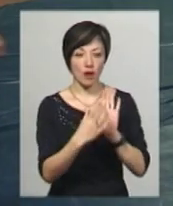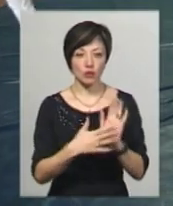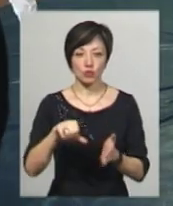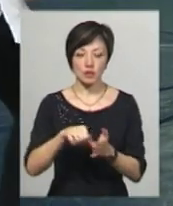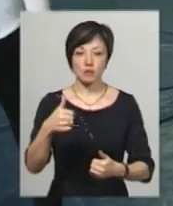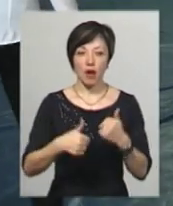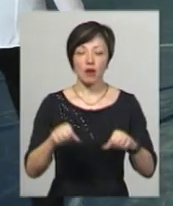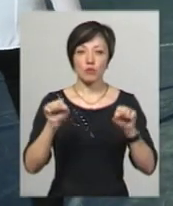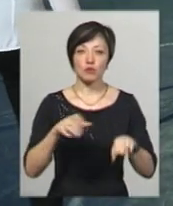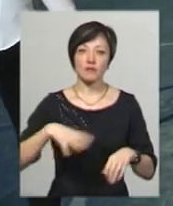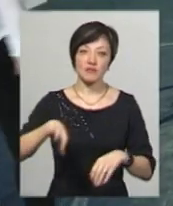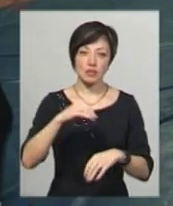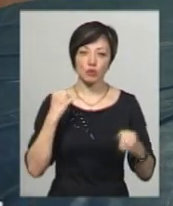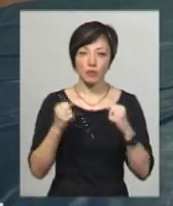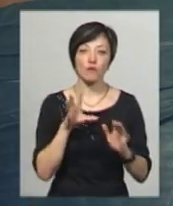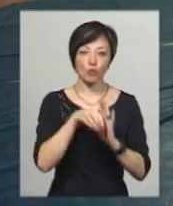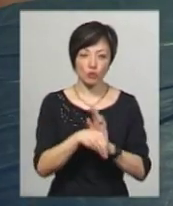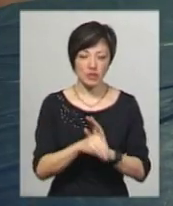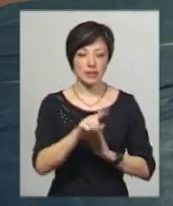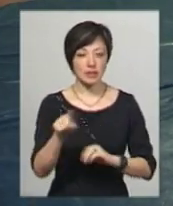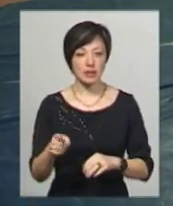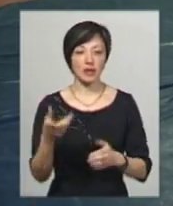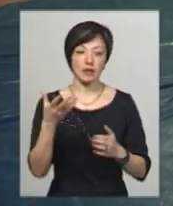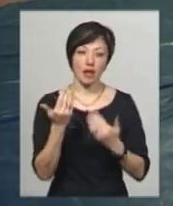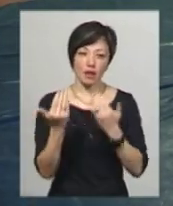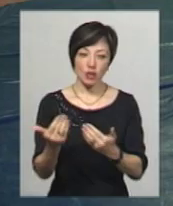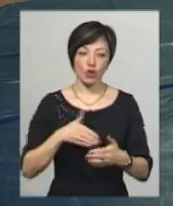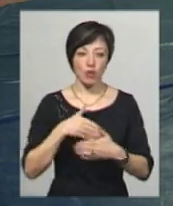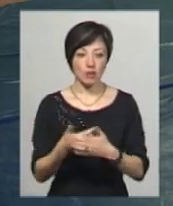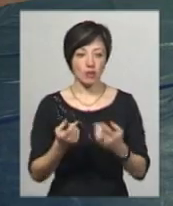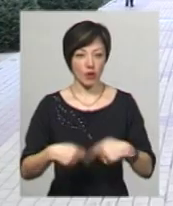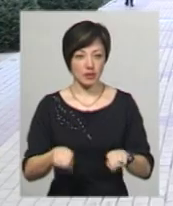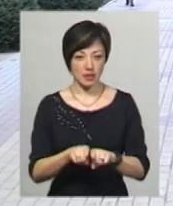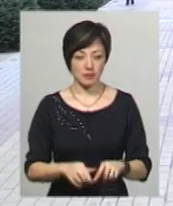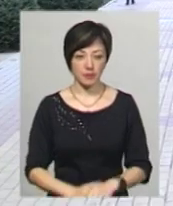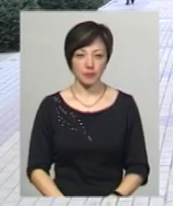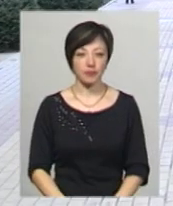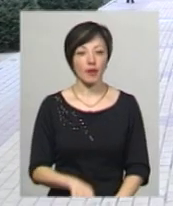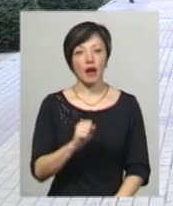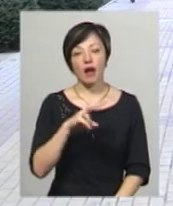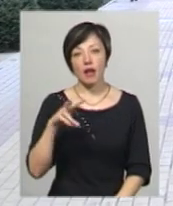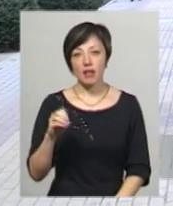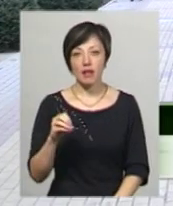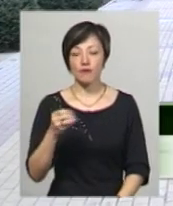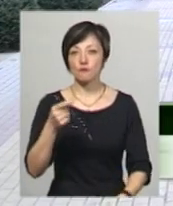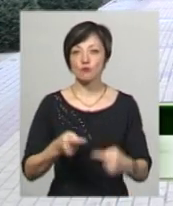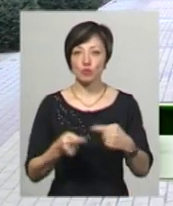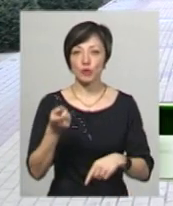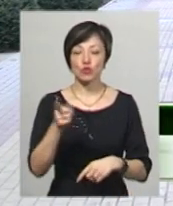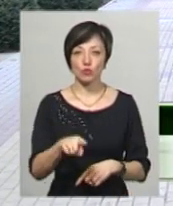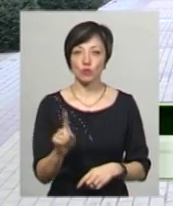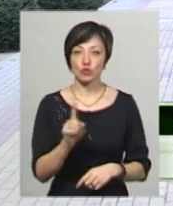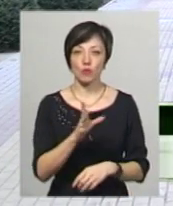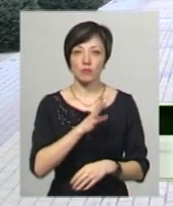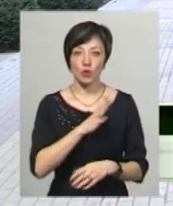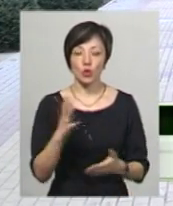у змаганнях можуть брати усі спортсмени, в тому числі ті, які належать до громадських організацій. Але в супереч тому, що